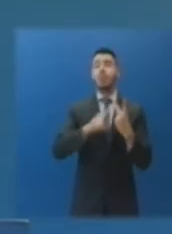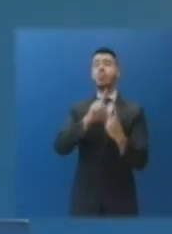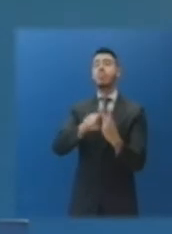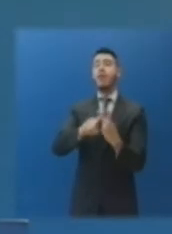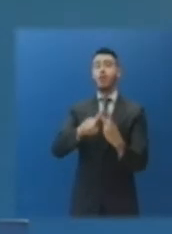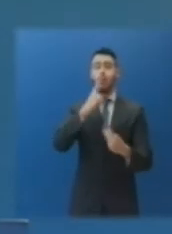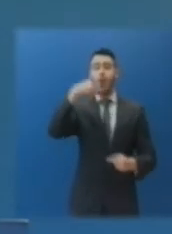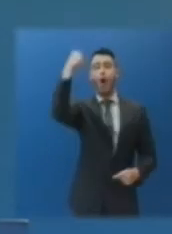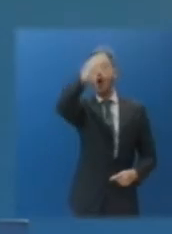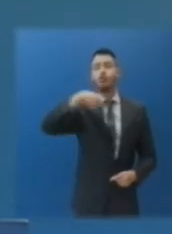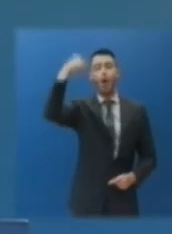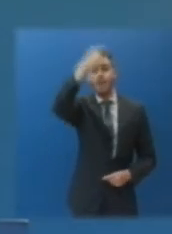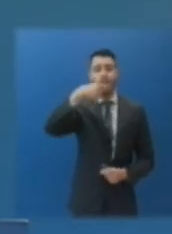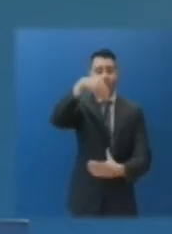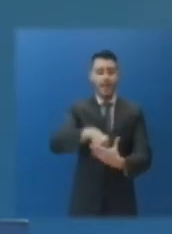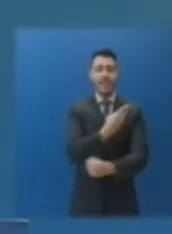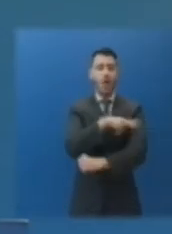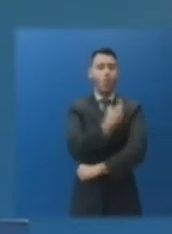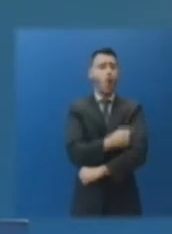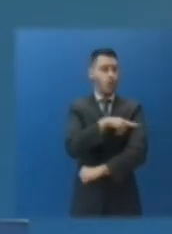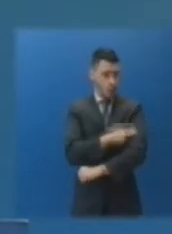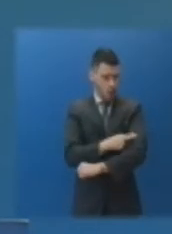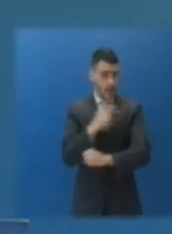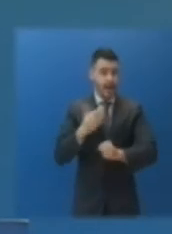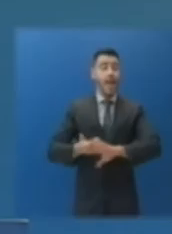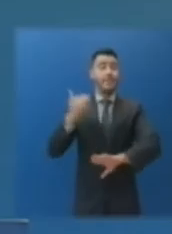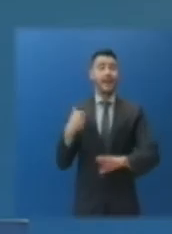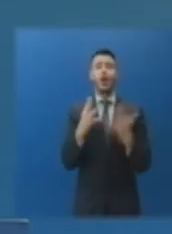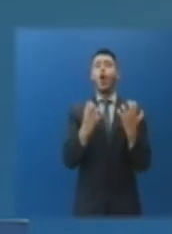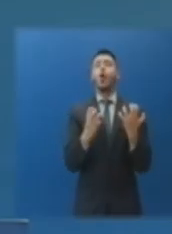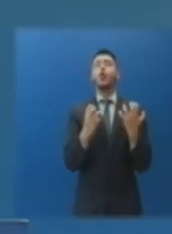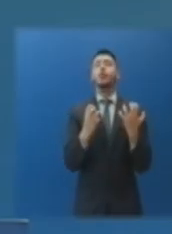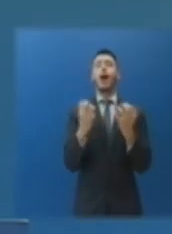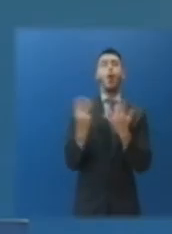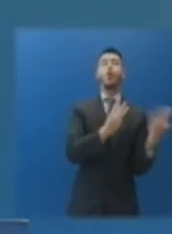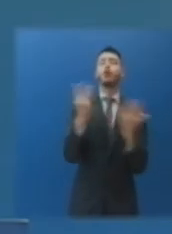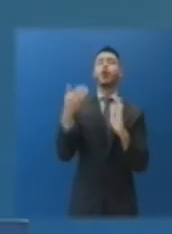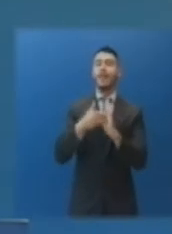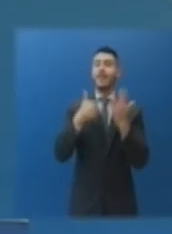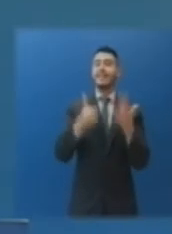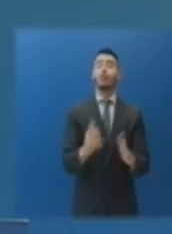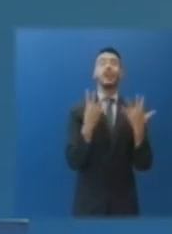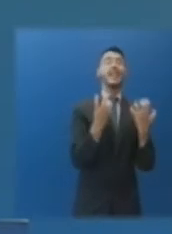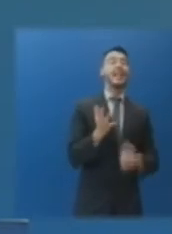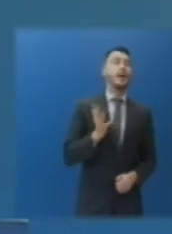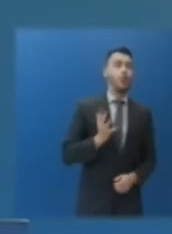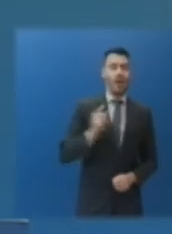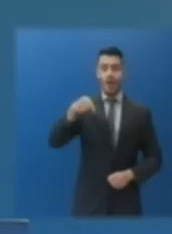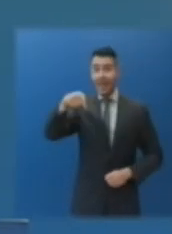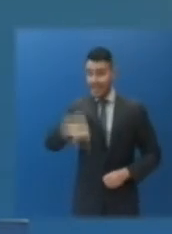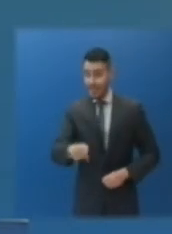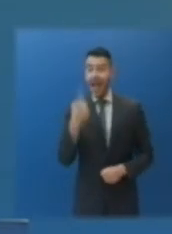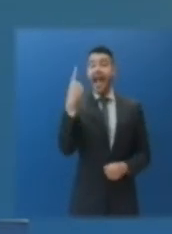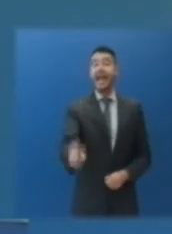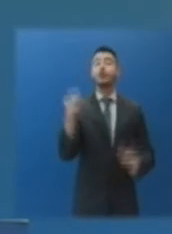το προσωπικό του Εθνικού Συστήματος Υγείας πριν την πανδημία ήταν 88.690. Σήμερα έχει ξεπεράσει